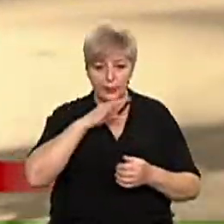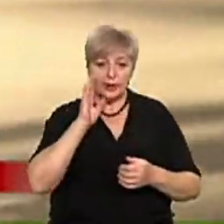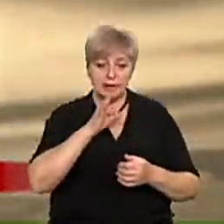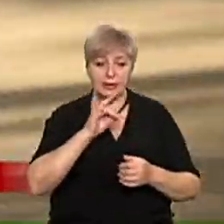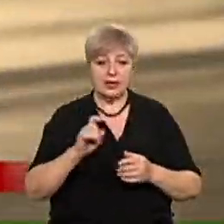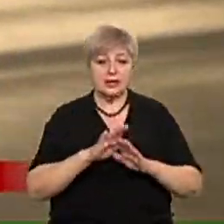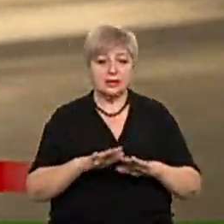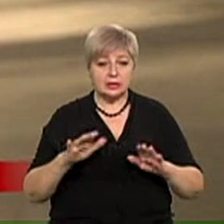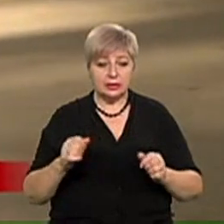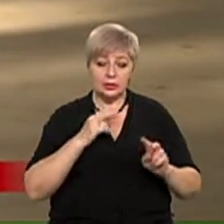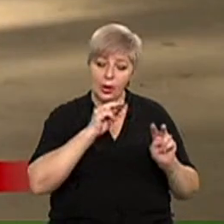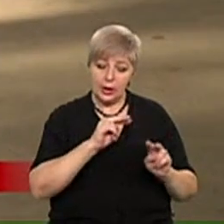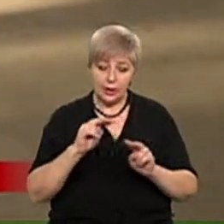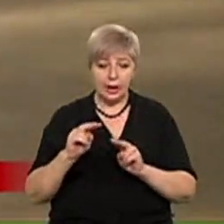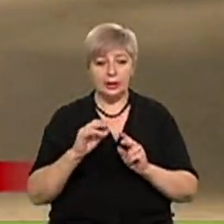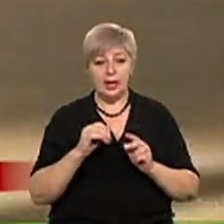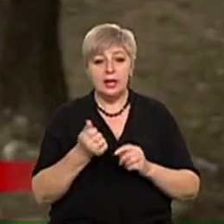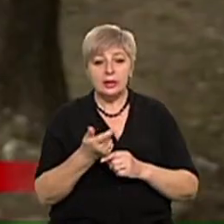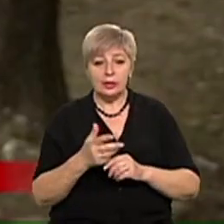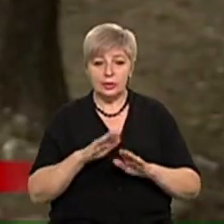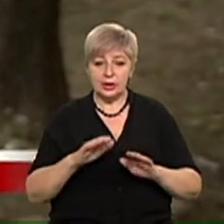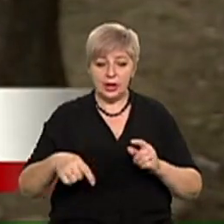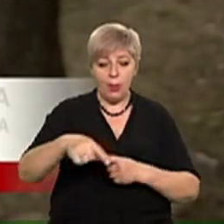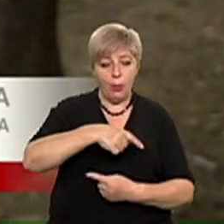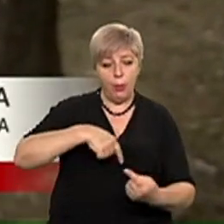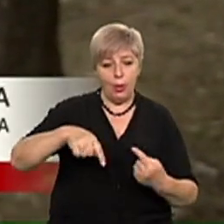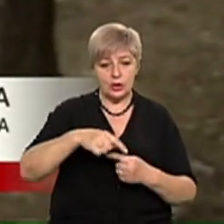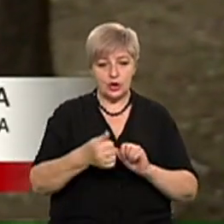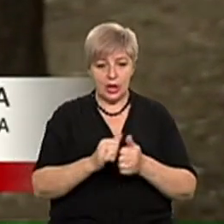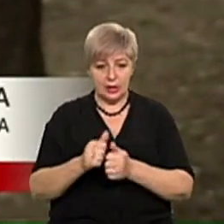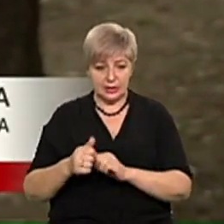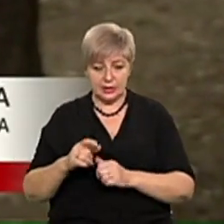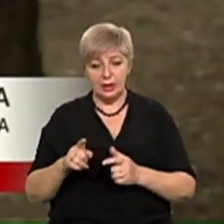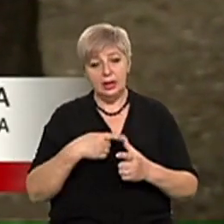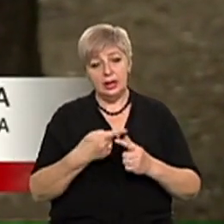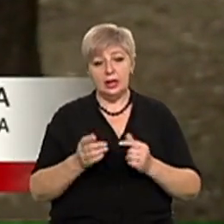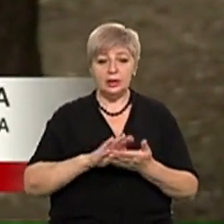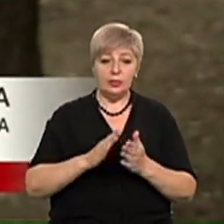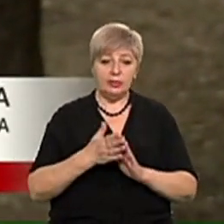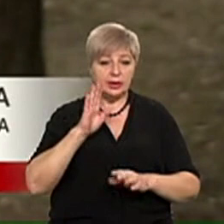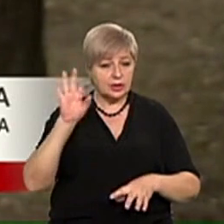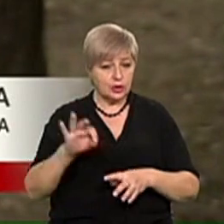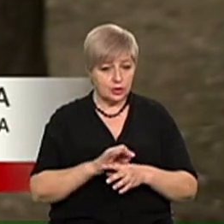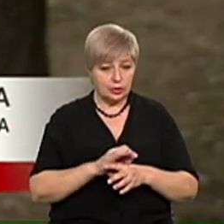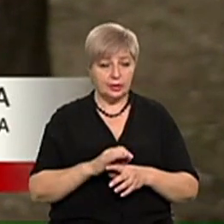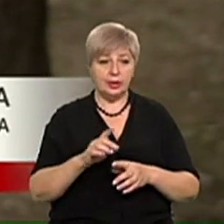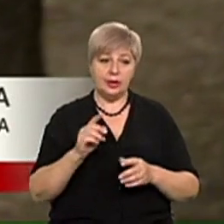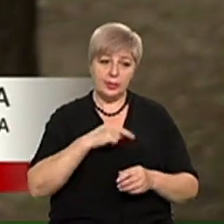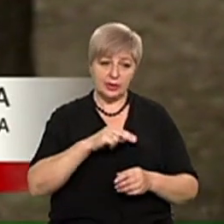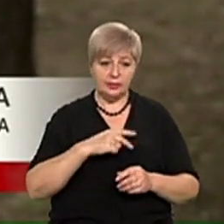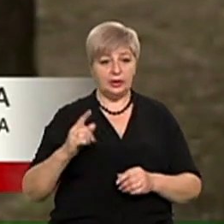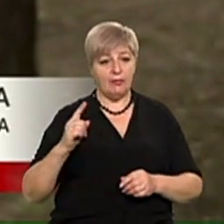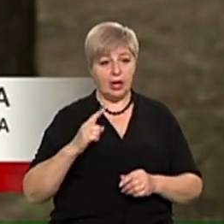із дитсадка доглядати кількох дітей по черзі. Тут або домовлятися з чоловіком і працювати таким вахтіним